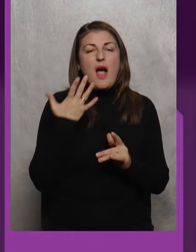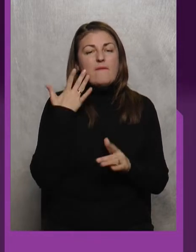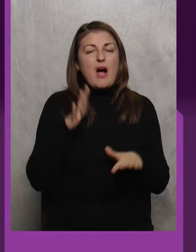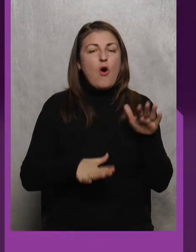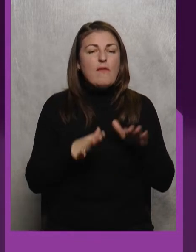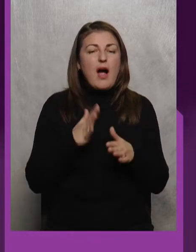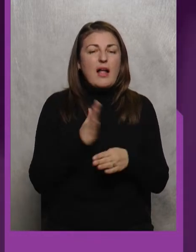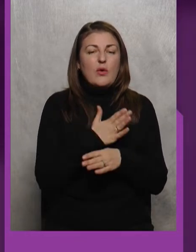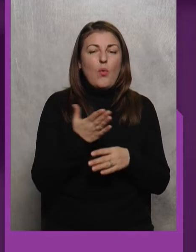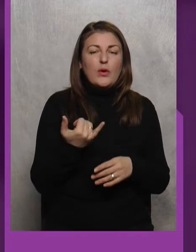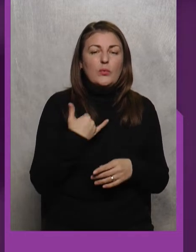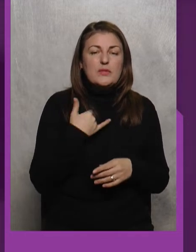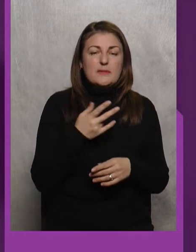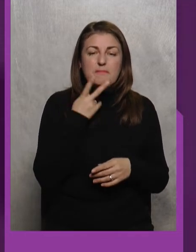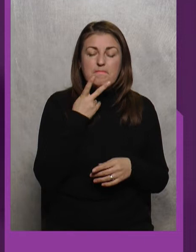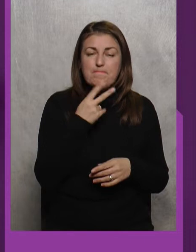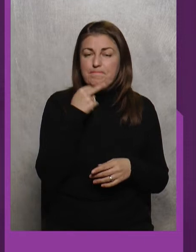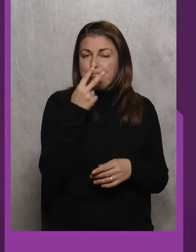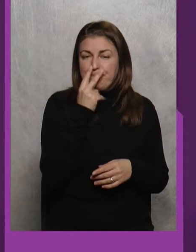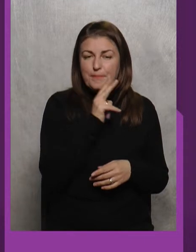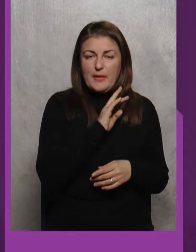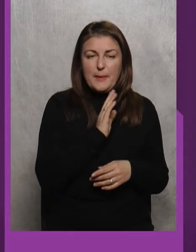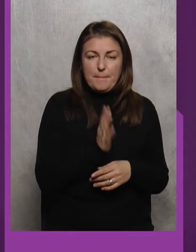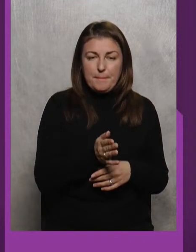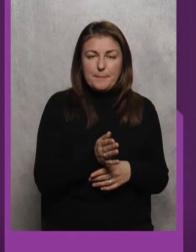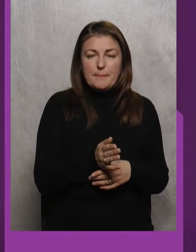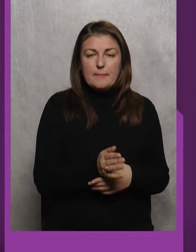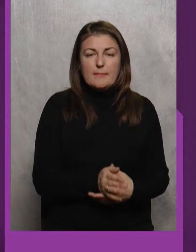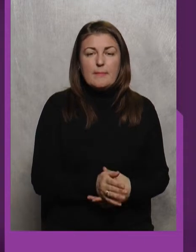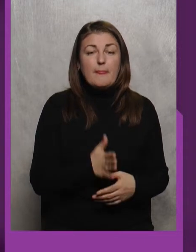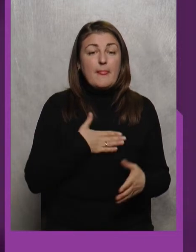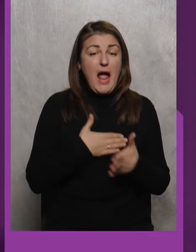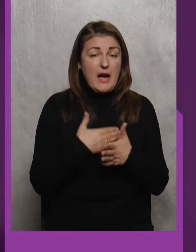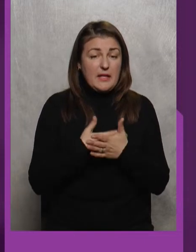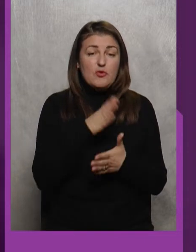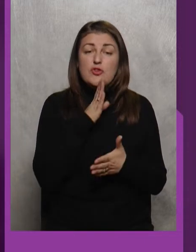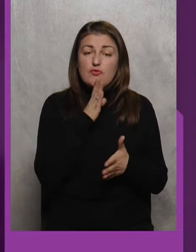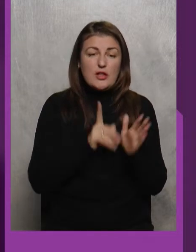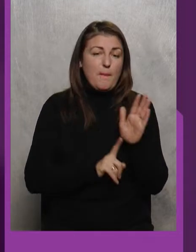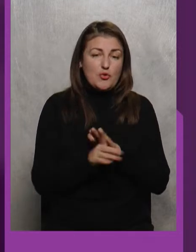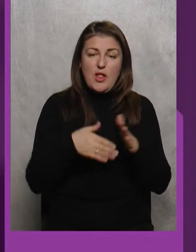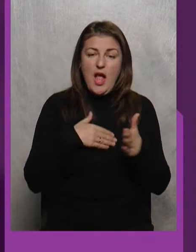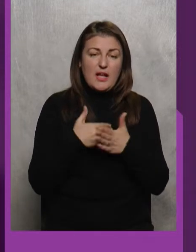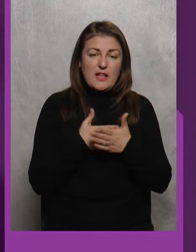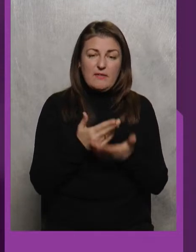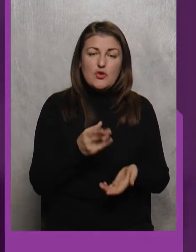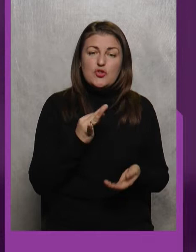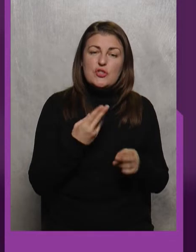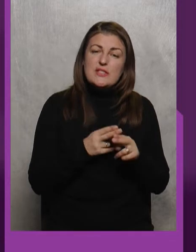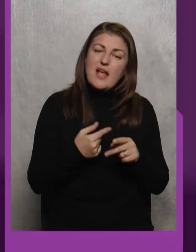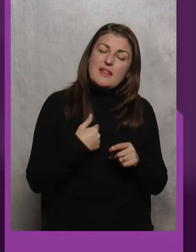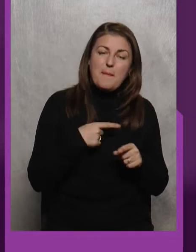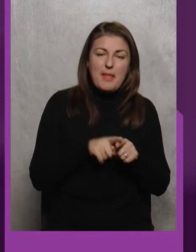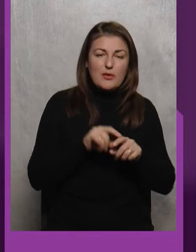категорія Знову ми не бачимо Активно дівчата почали Дивіться Чи це там